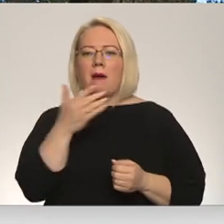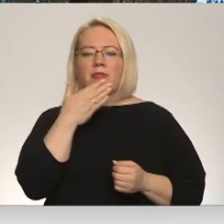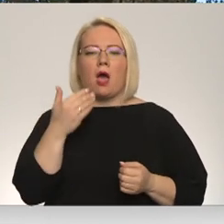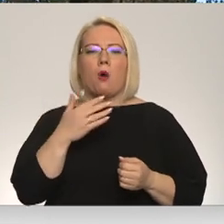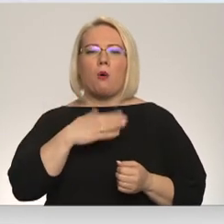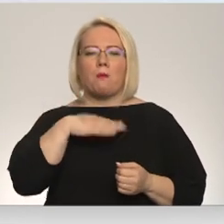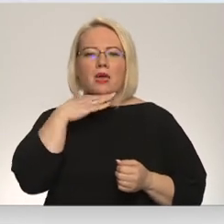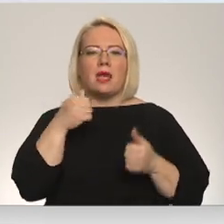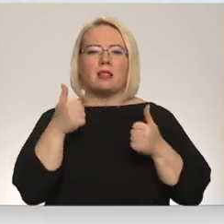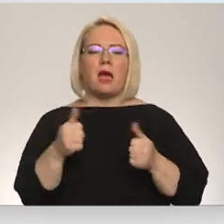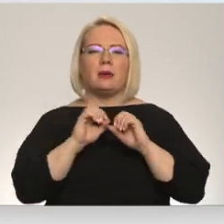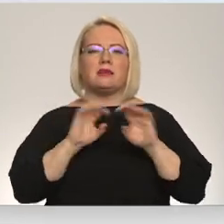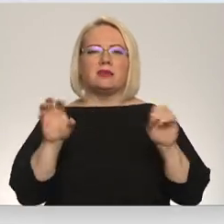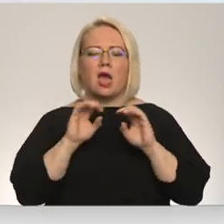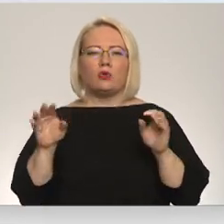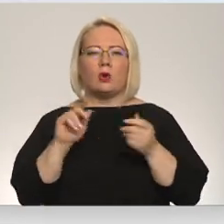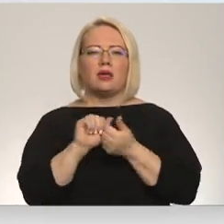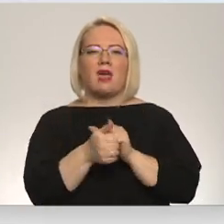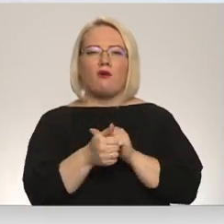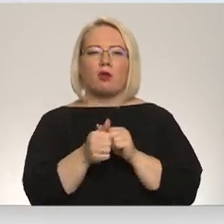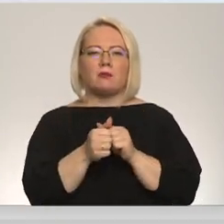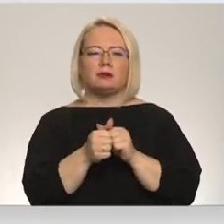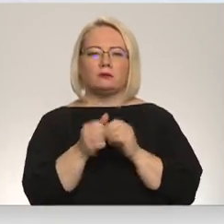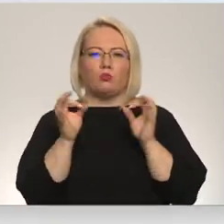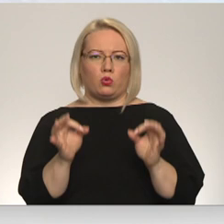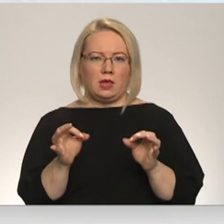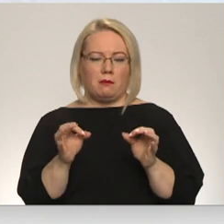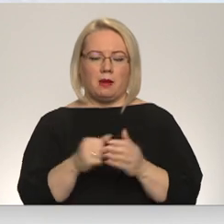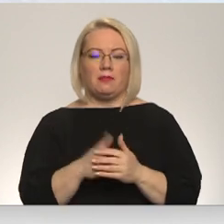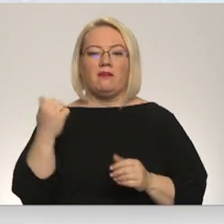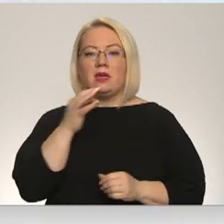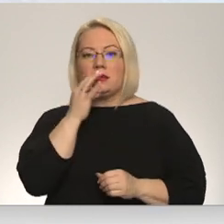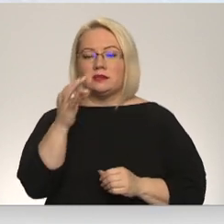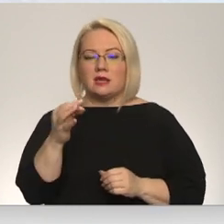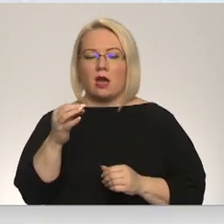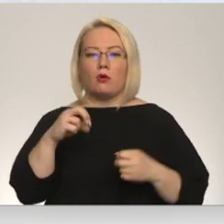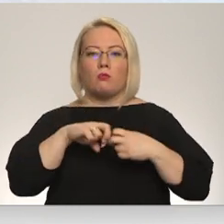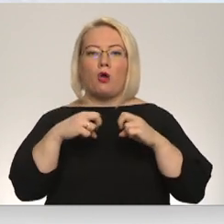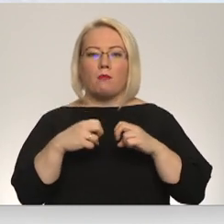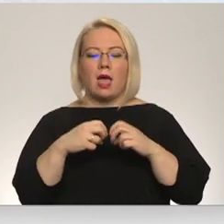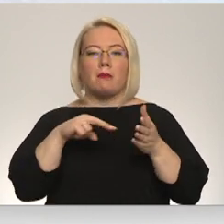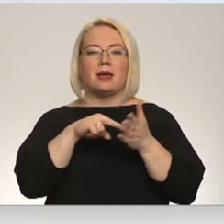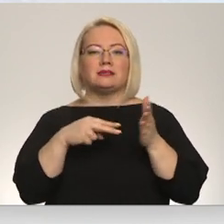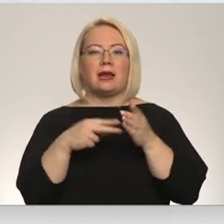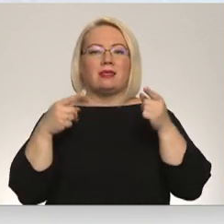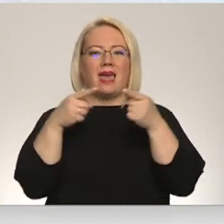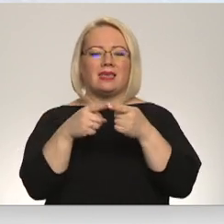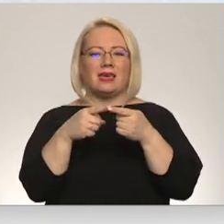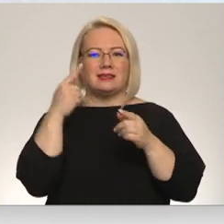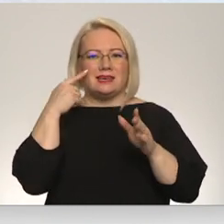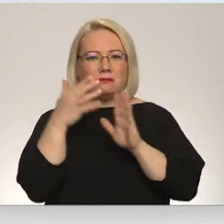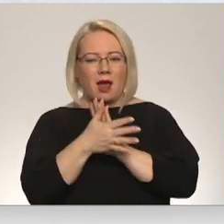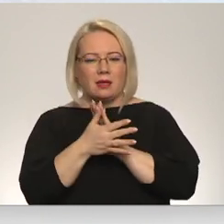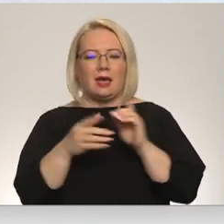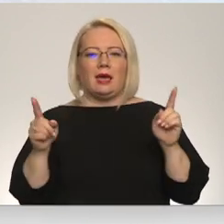reformas būtība. Problēma ar stratēģijas izpratni ir lielā